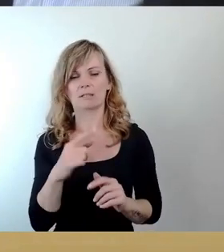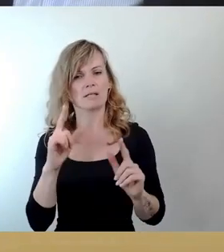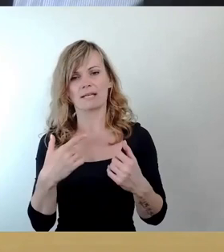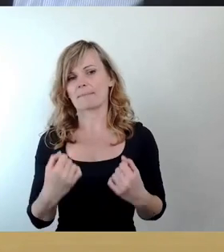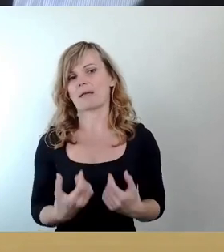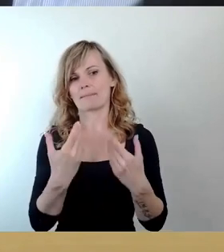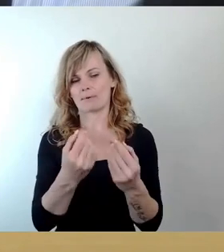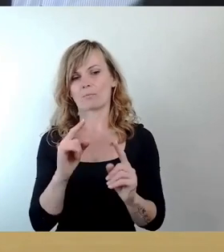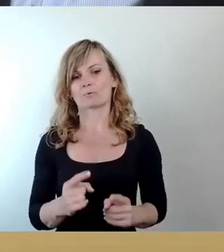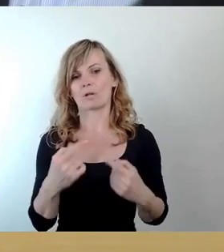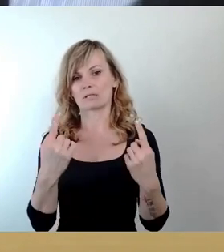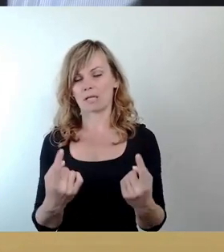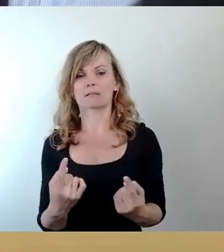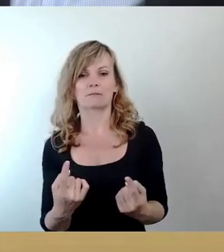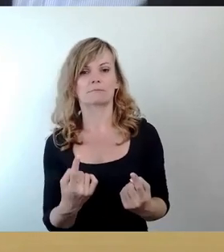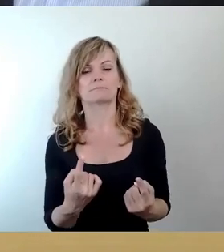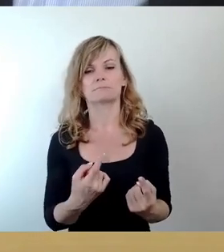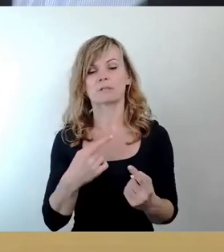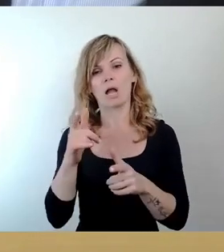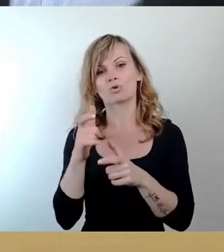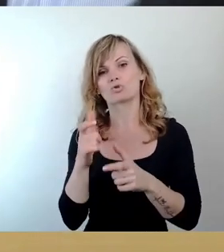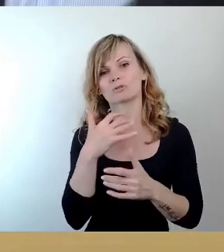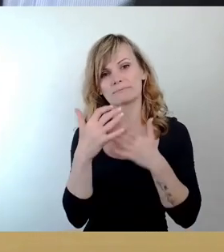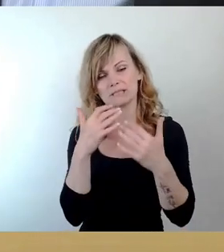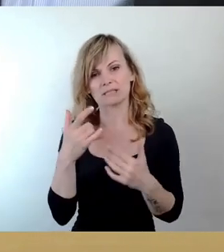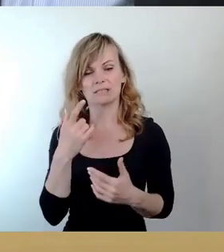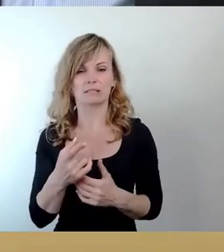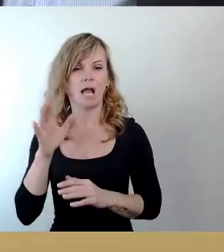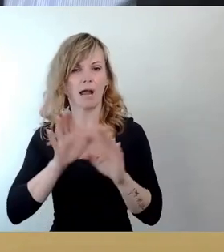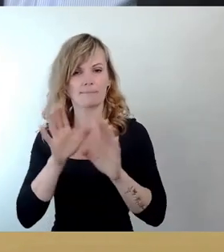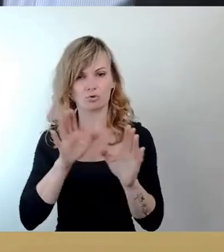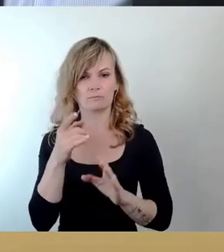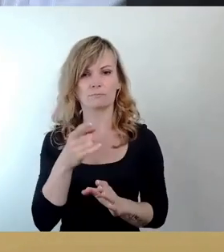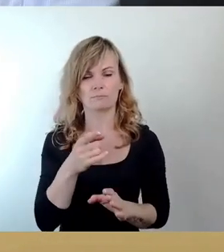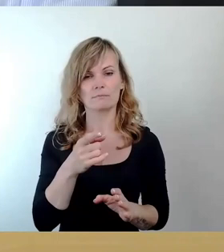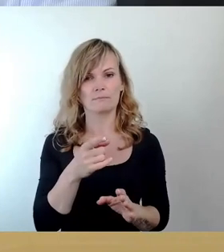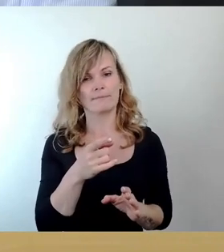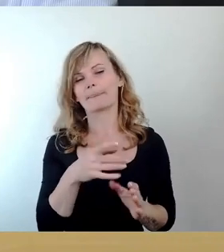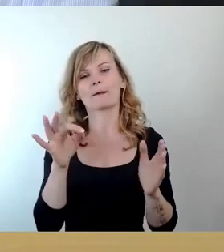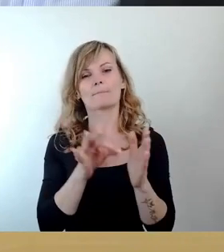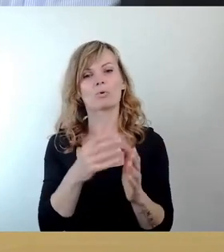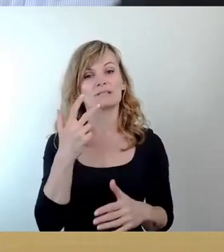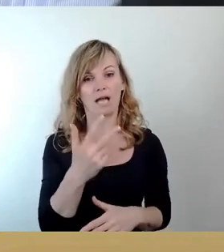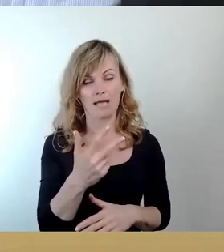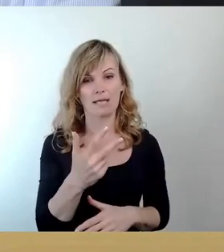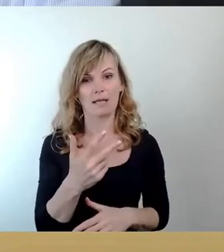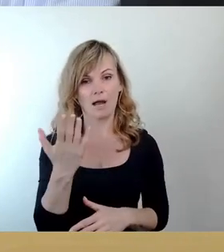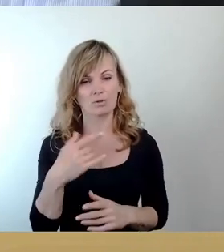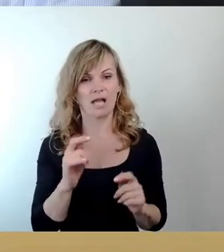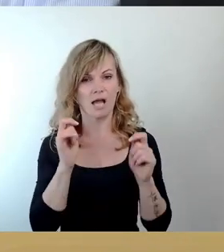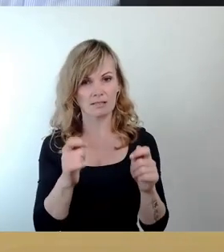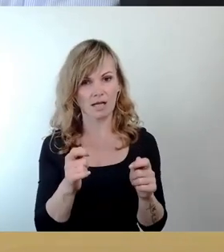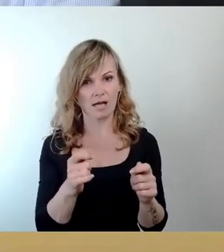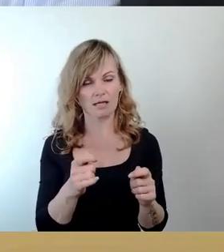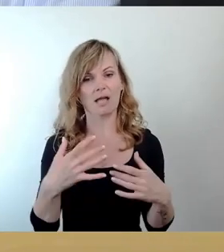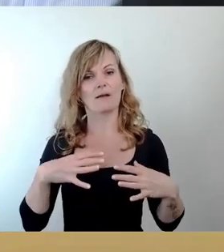würde ich abstimmen lassen, den Punkt 3 aus dem Antrag Freie